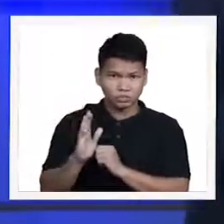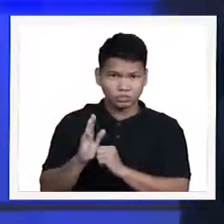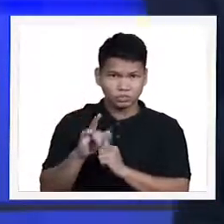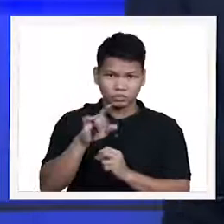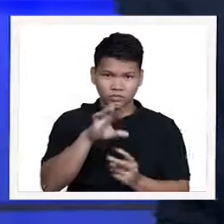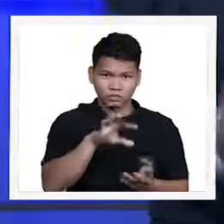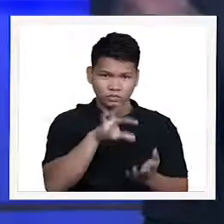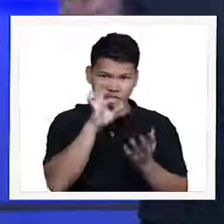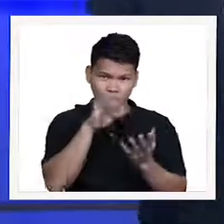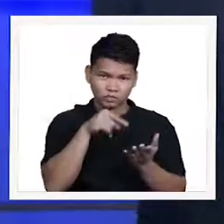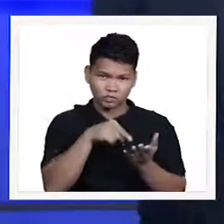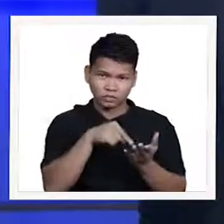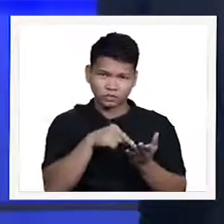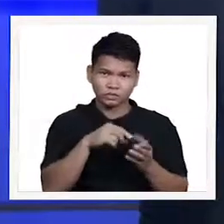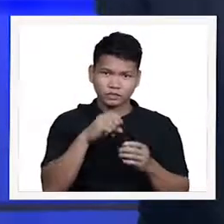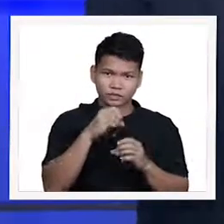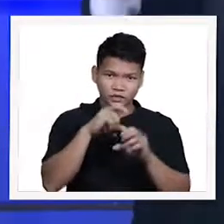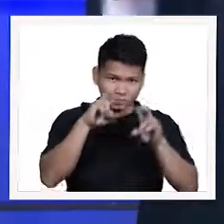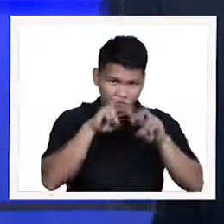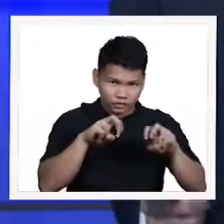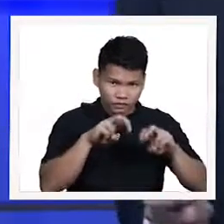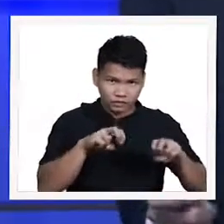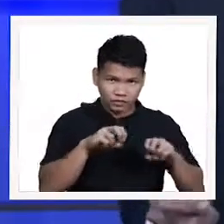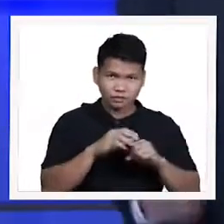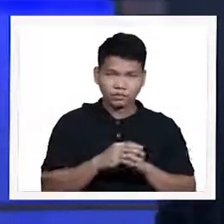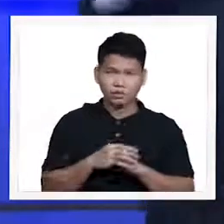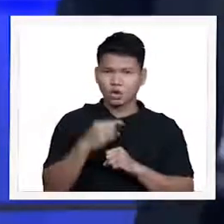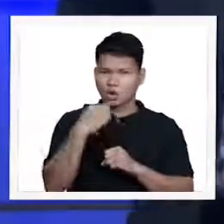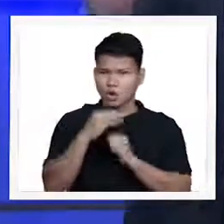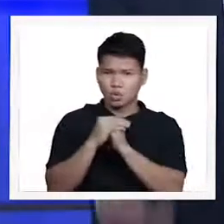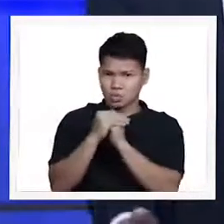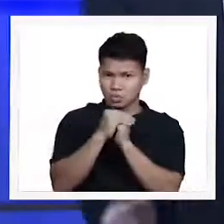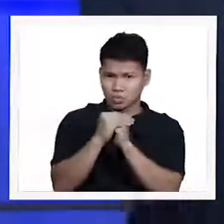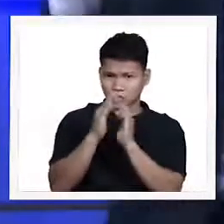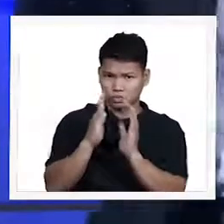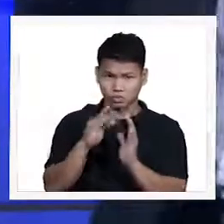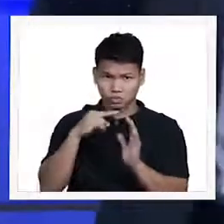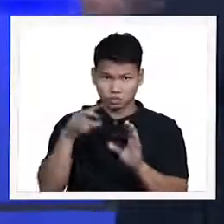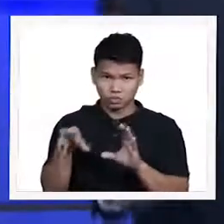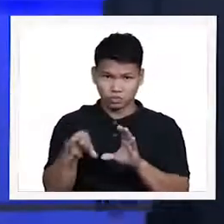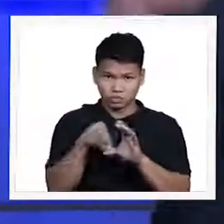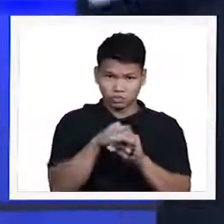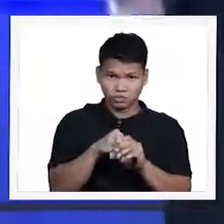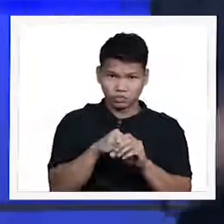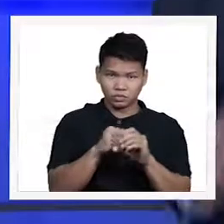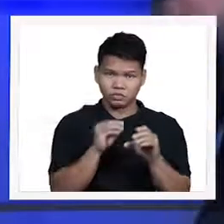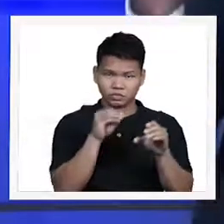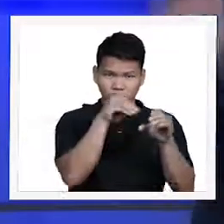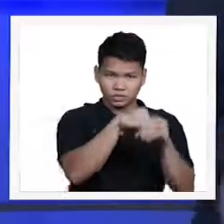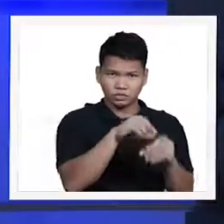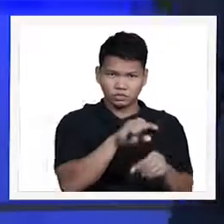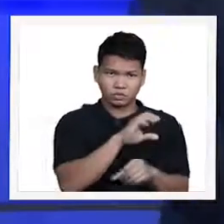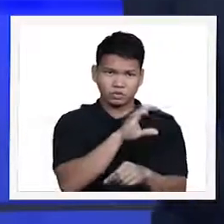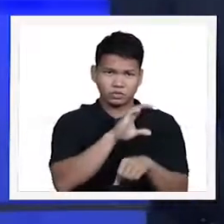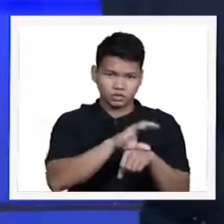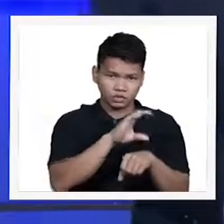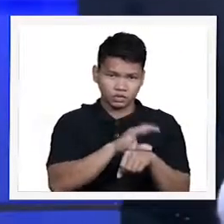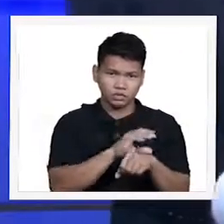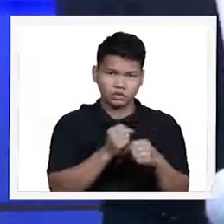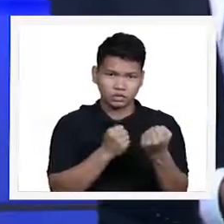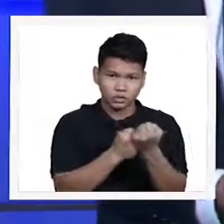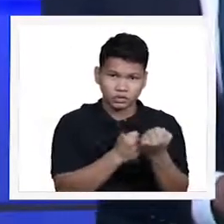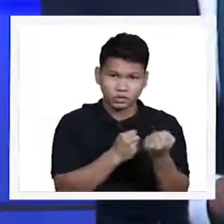natuklasan ng isang research. Worshippers who participate in church support activities